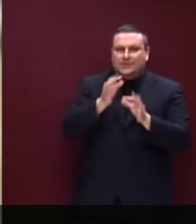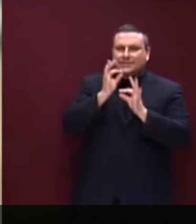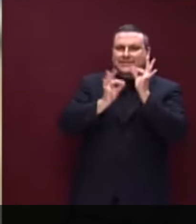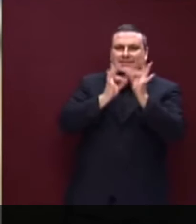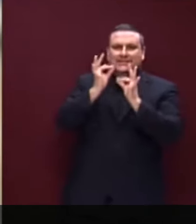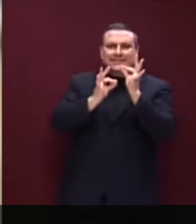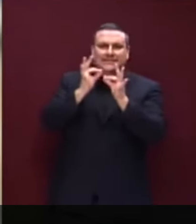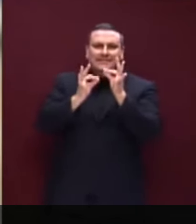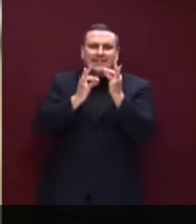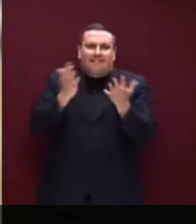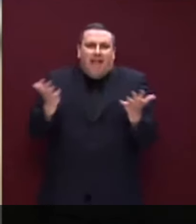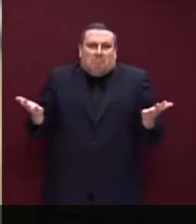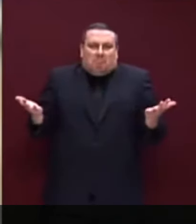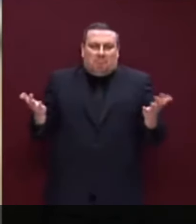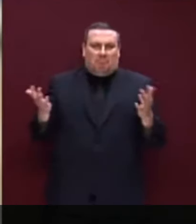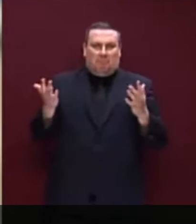livello di tempistica poi l'entrata in vigore definitiva.